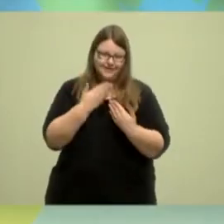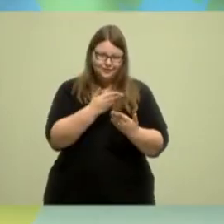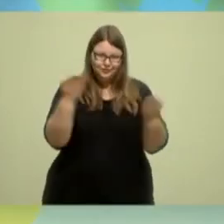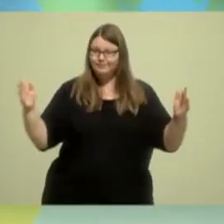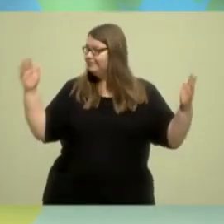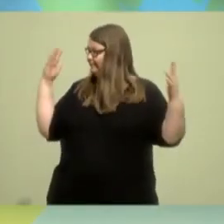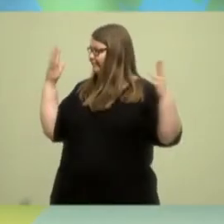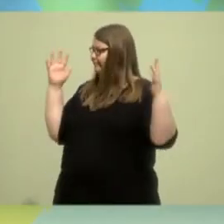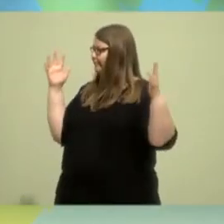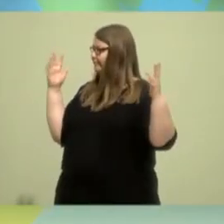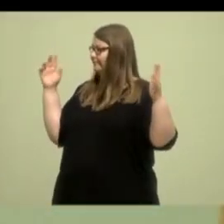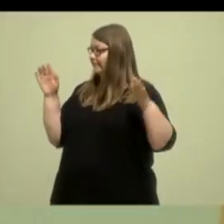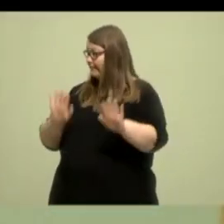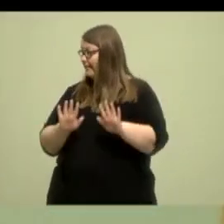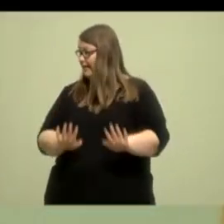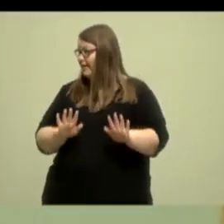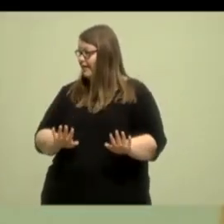Danke schön. Warten noch einmal kurz.